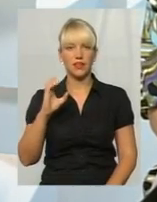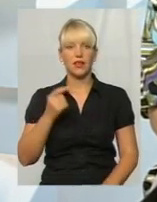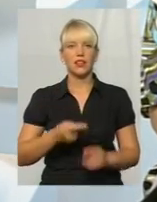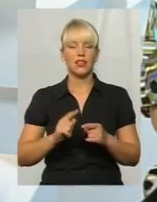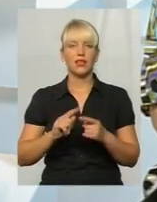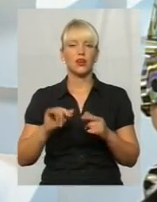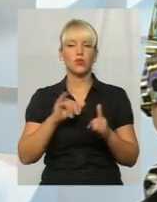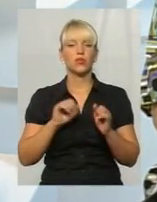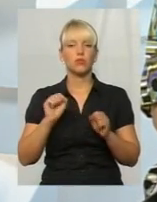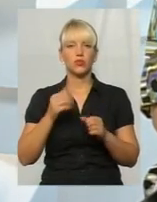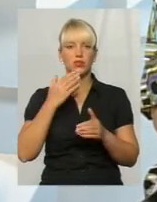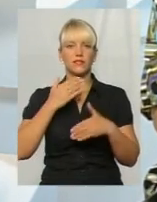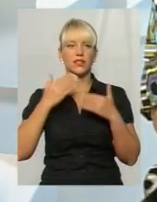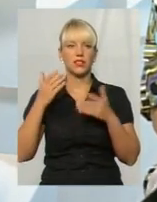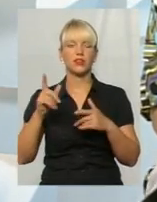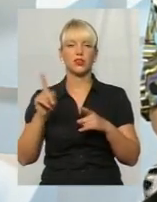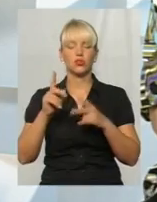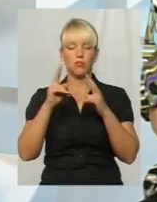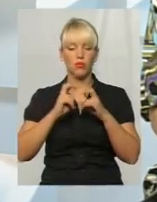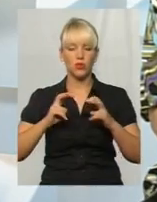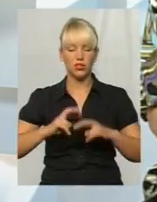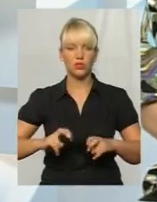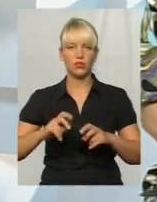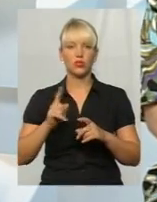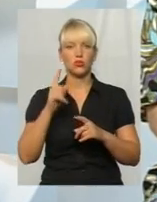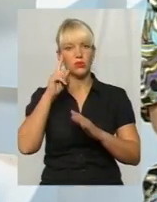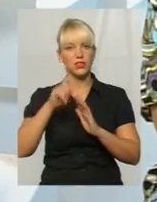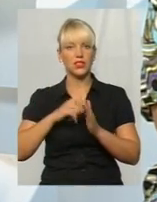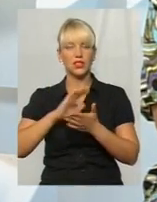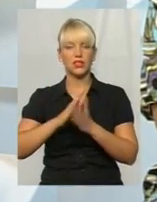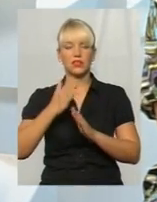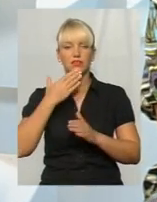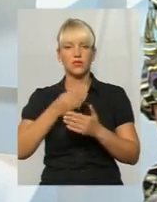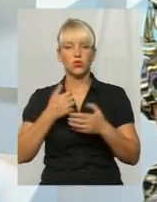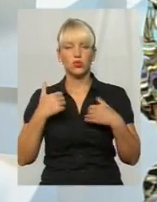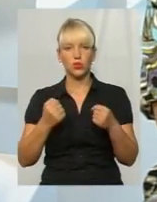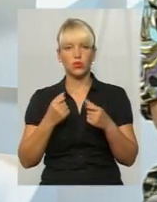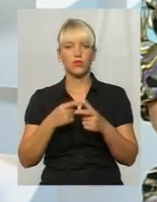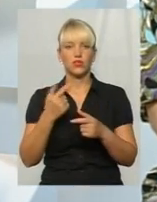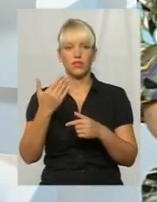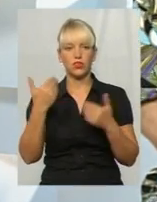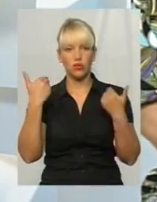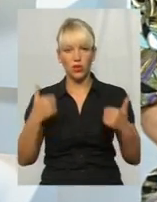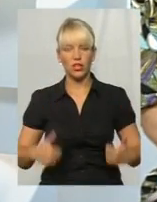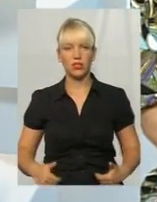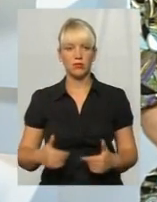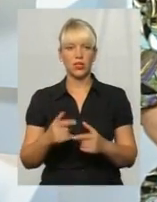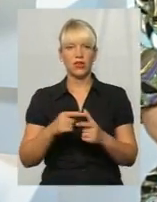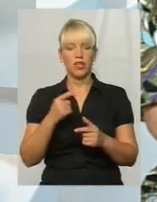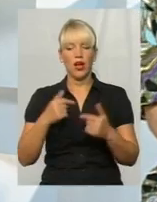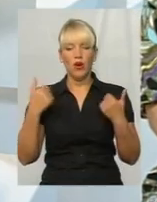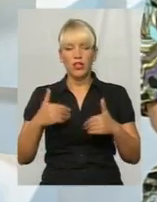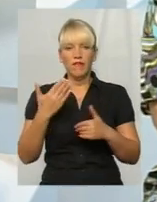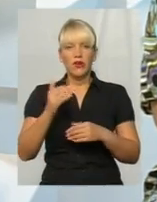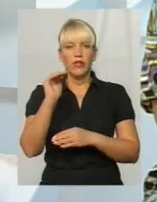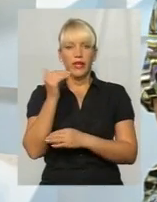звертатися, аби протестуватися, аби дізнатися стан свого здоров'я. І чи ваш організм або ж організм вашої дитини, ваших